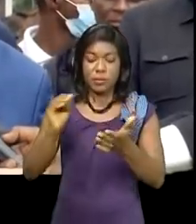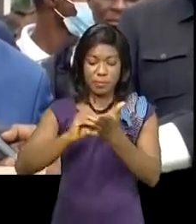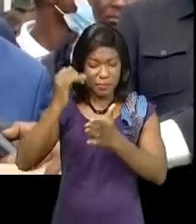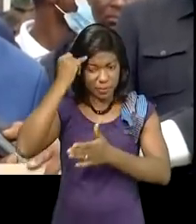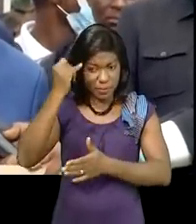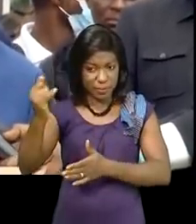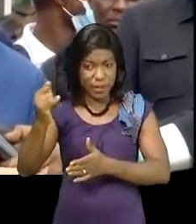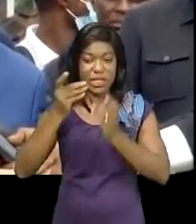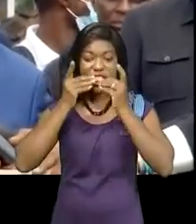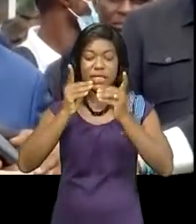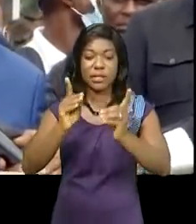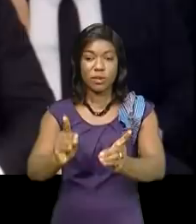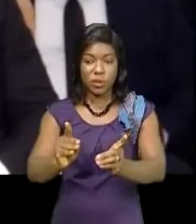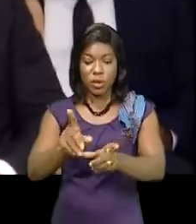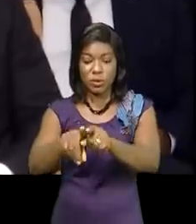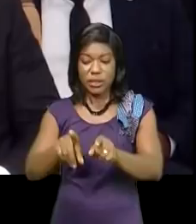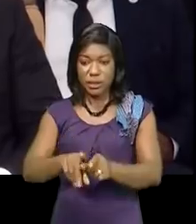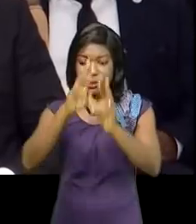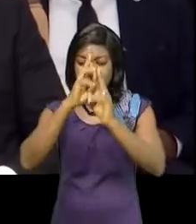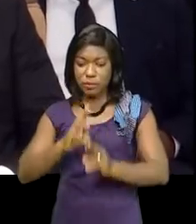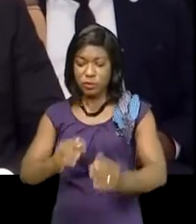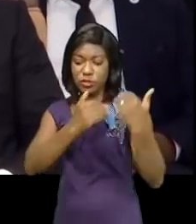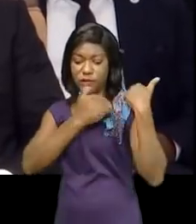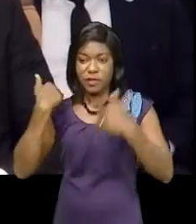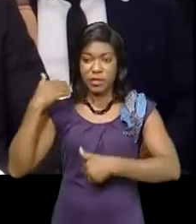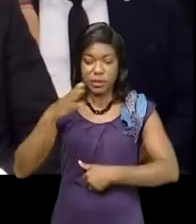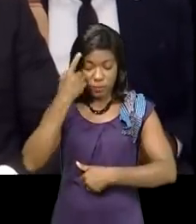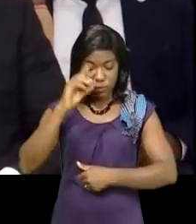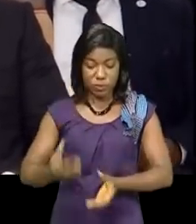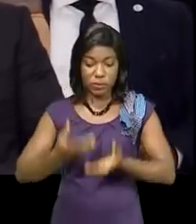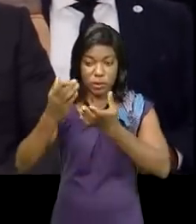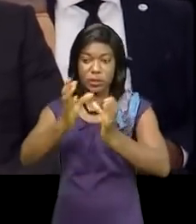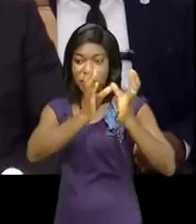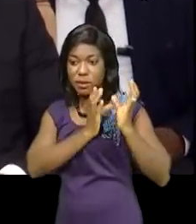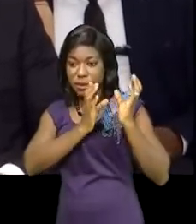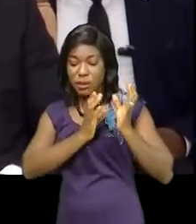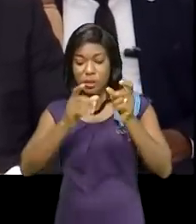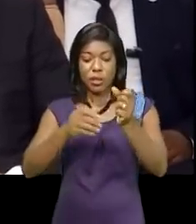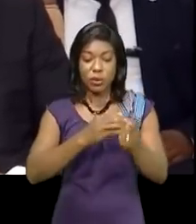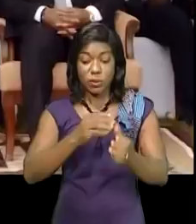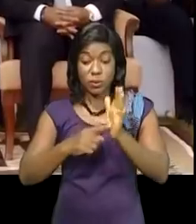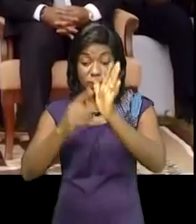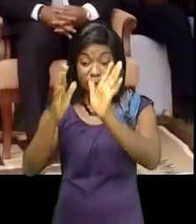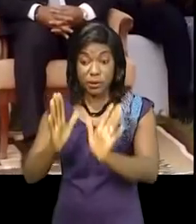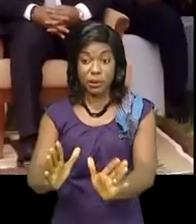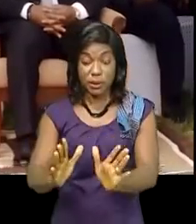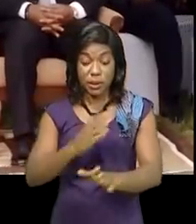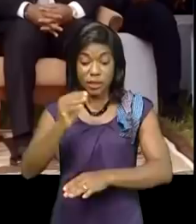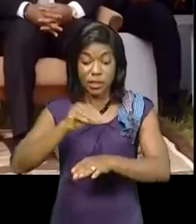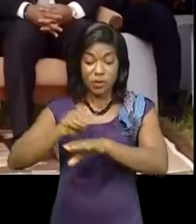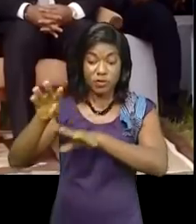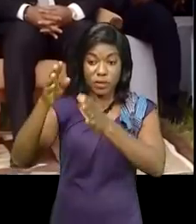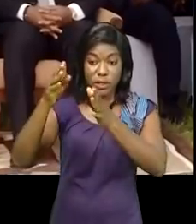sens et l'a rendu un hommage au chef de l'État pour les charges et fonctions confiées au représentant et en voie